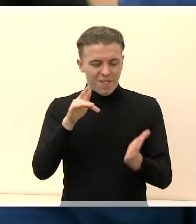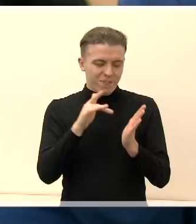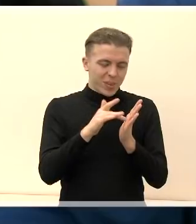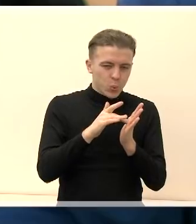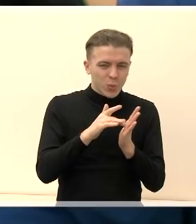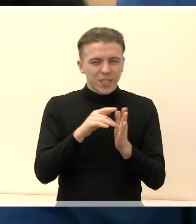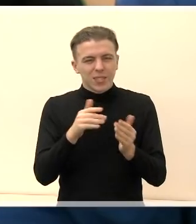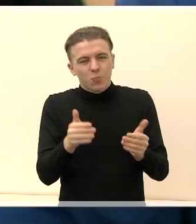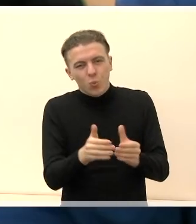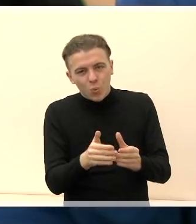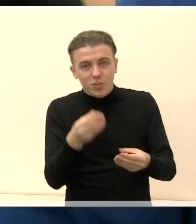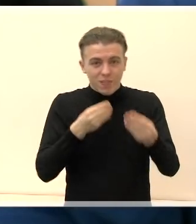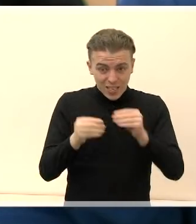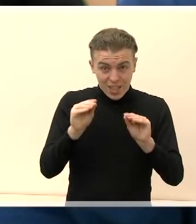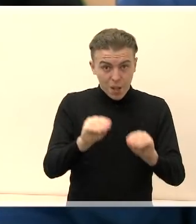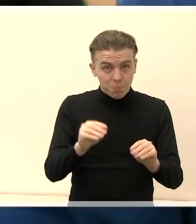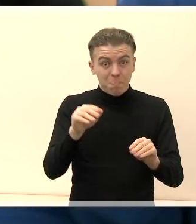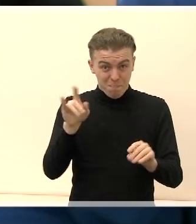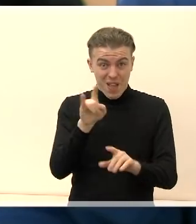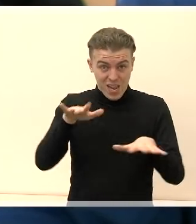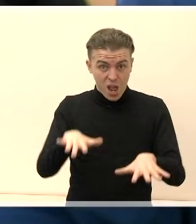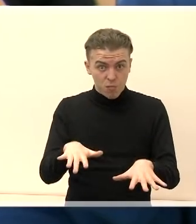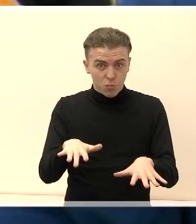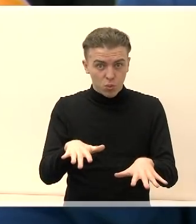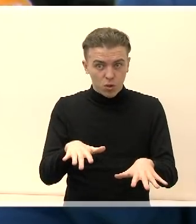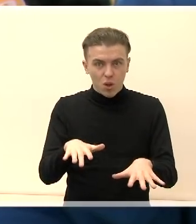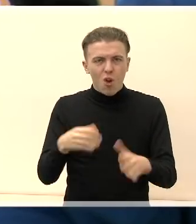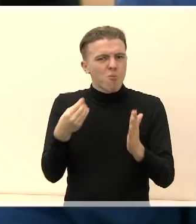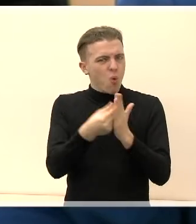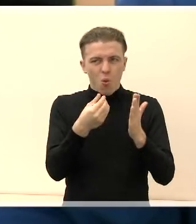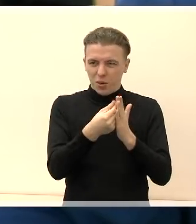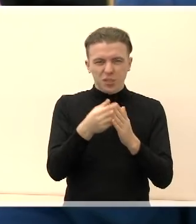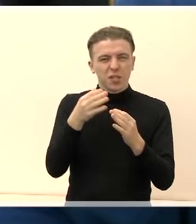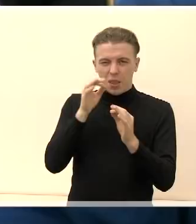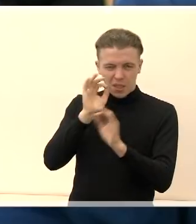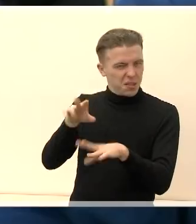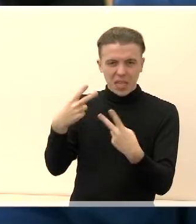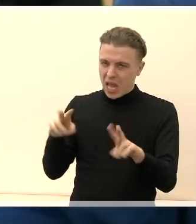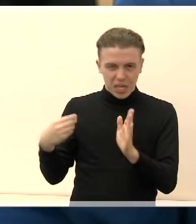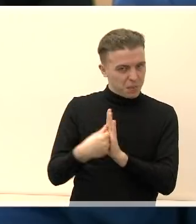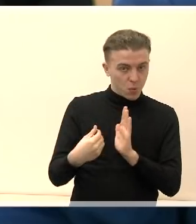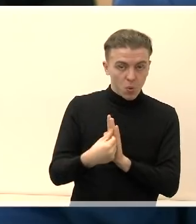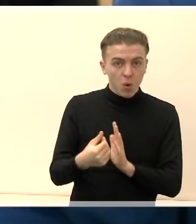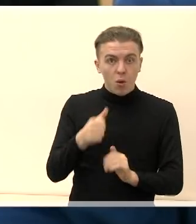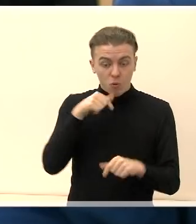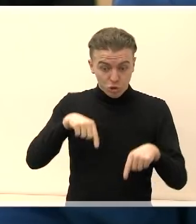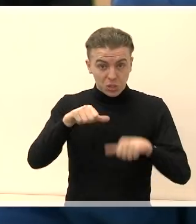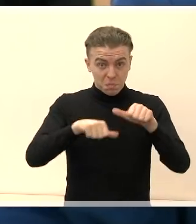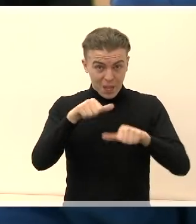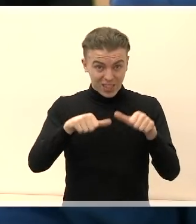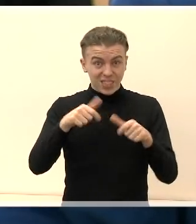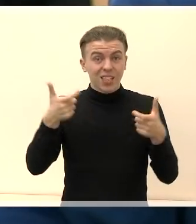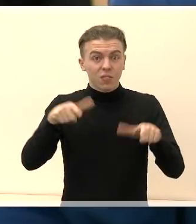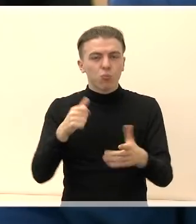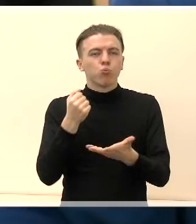kūryma ir steigimas į Marijampolėje, netleidžiant nuo mokestinių lengvatų, jeigu, sakykime, šių metų savivaldybės